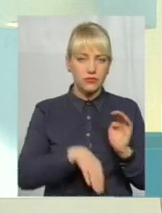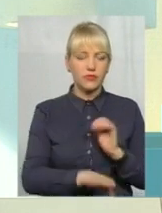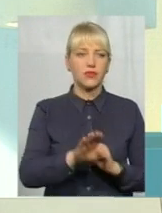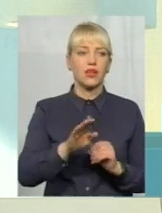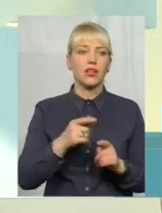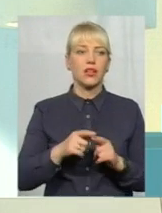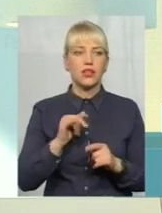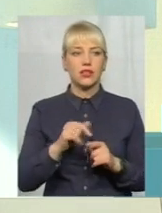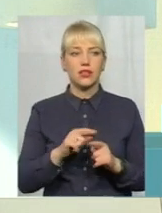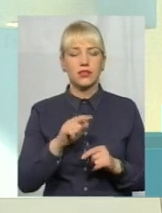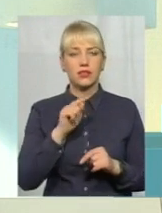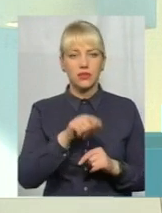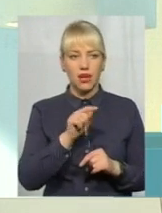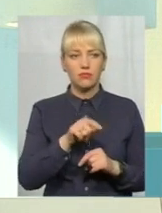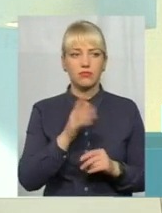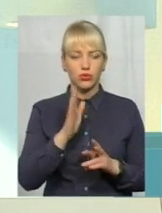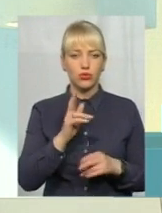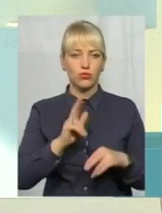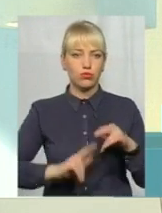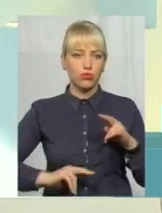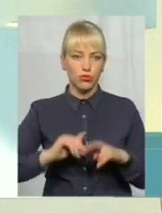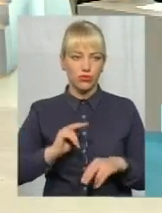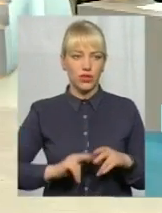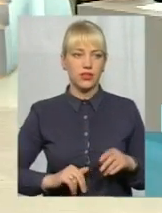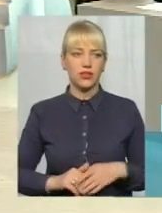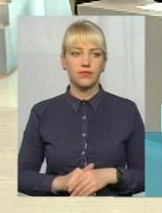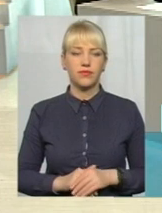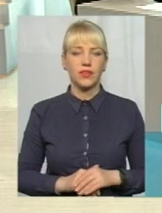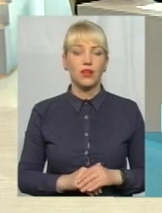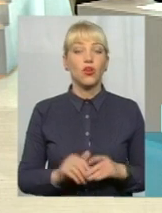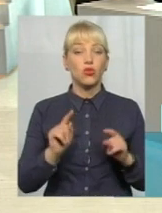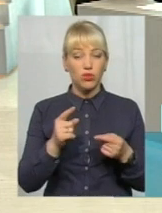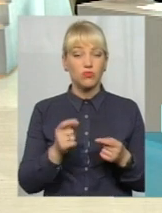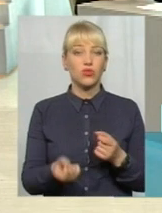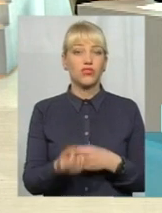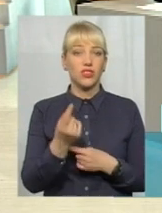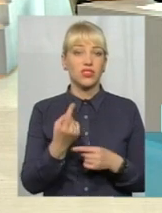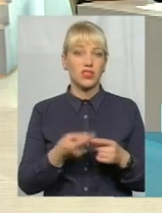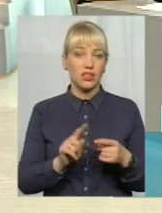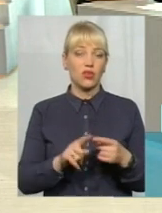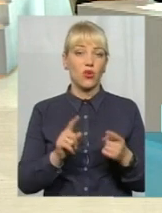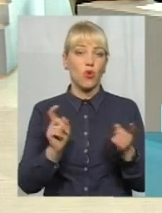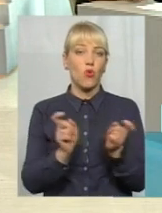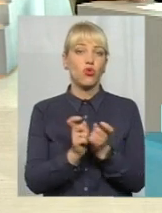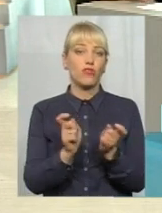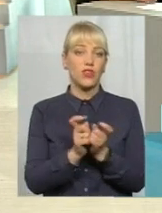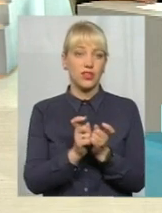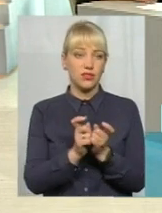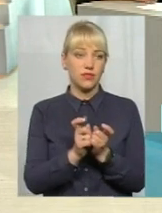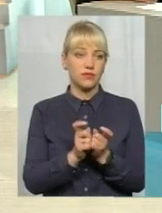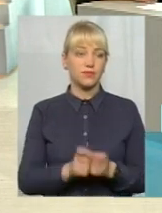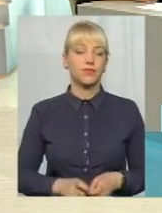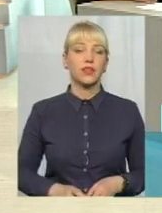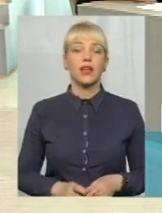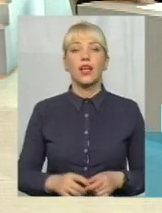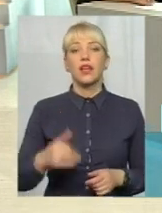кіоски. Саме там ми її будуватимемо. Тому і буде оцей конфлікт? Тому і буде оцей конфлікт. Дякую, пане Василі.